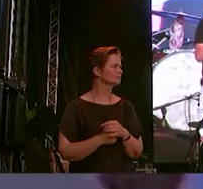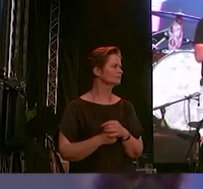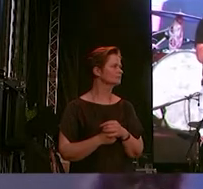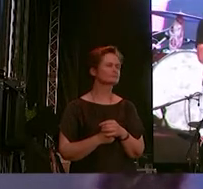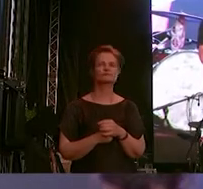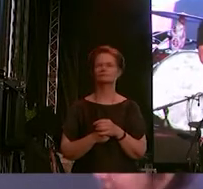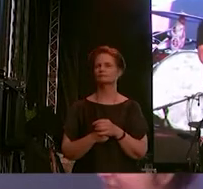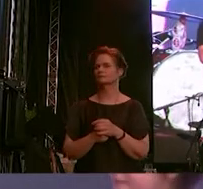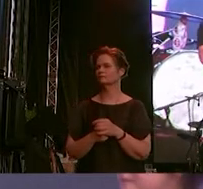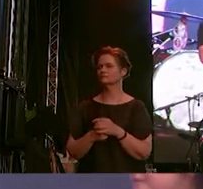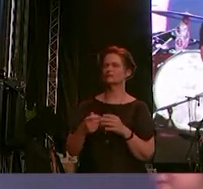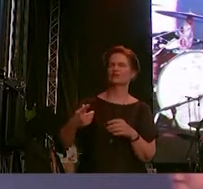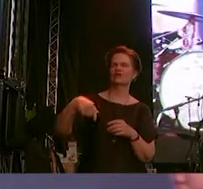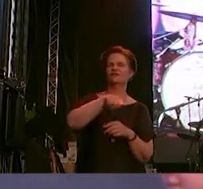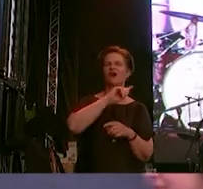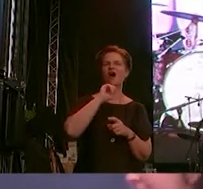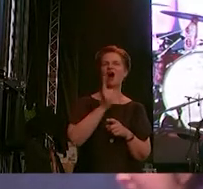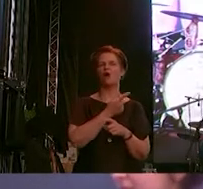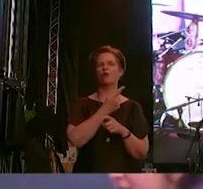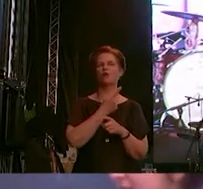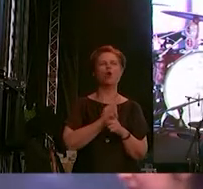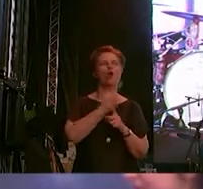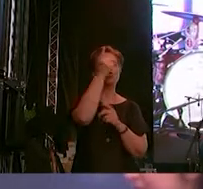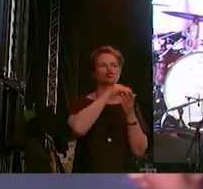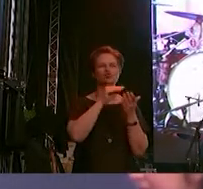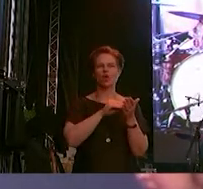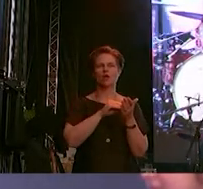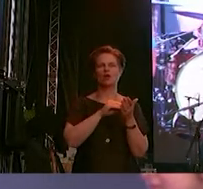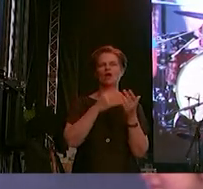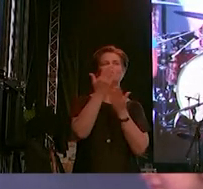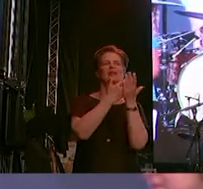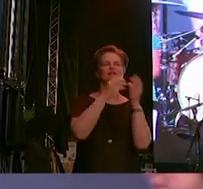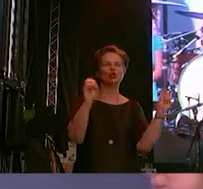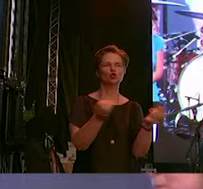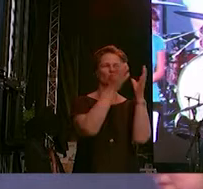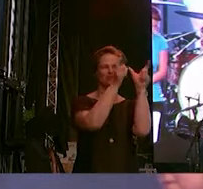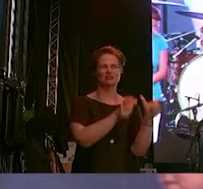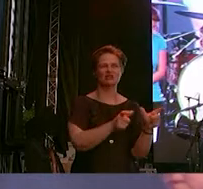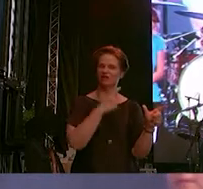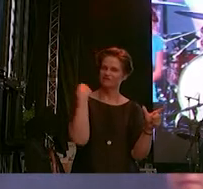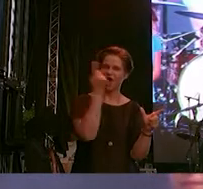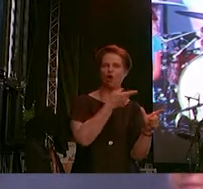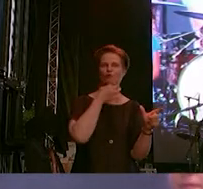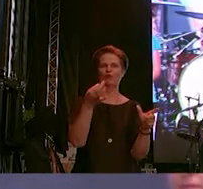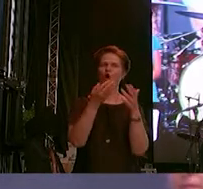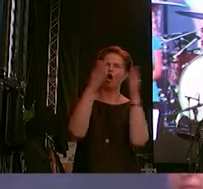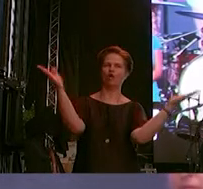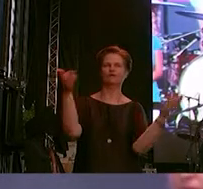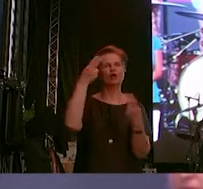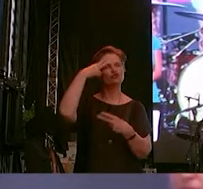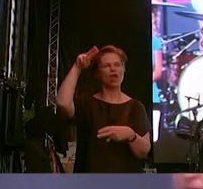Wie auch die Hochschule für Bildende Kunst drehen wir auch für eine offene, tolerante Gesellschaft ein.